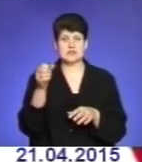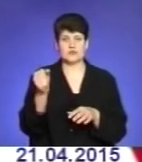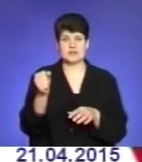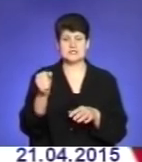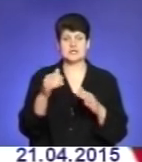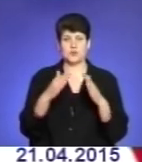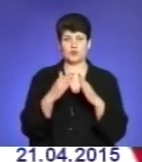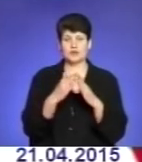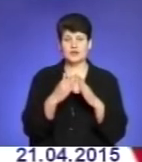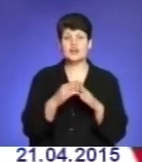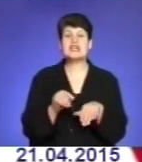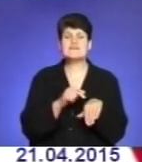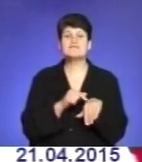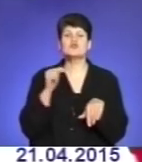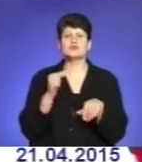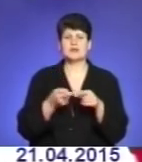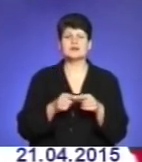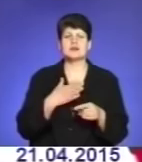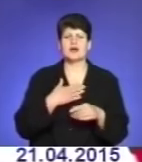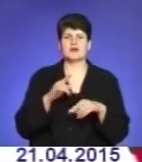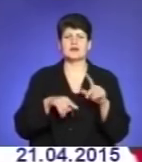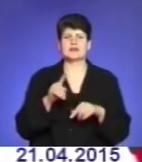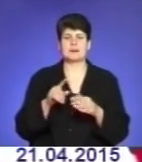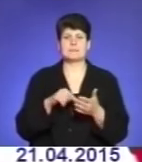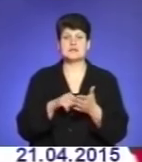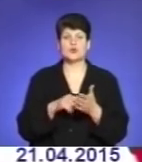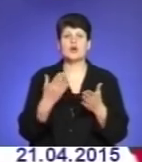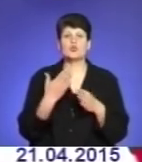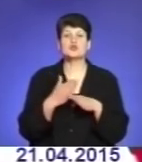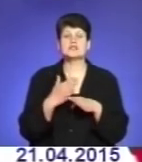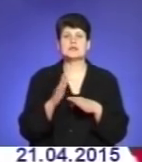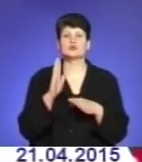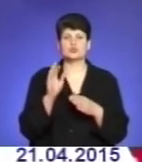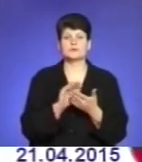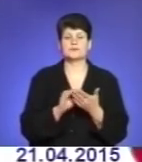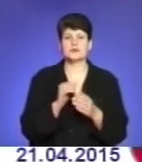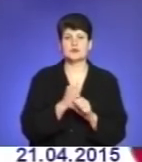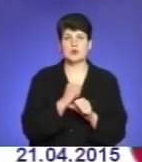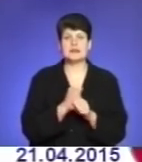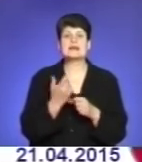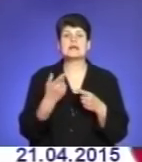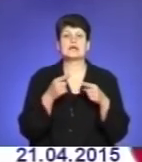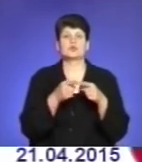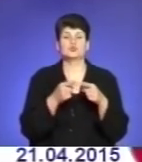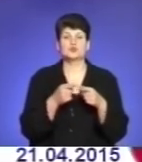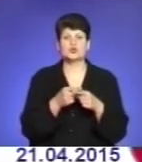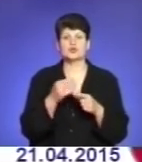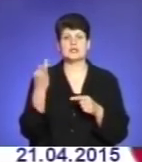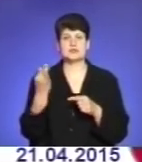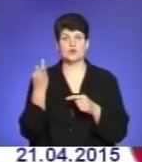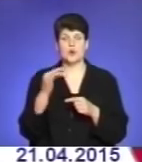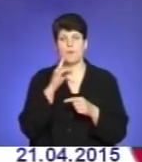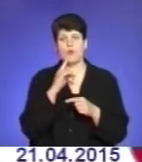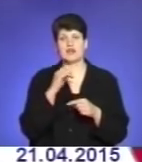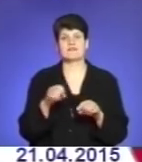і відчути, що це його рідне місто. Яку частину міста буде відображено на макеті і який саме його історичний період, поки